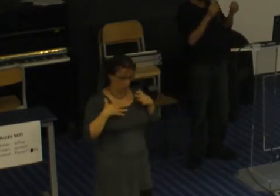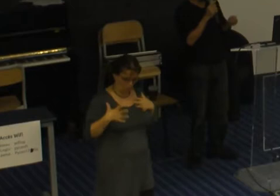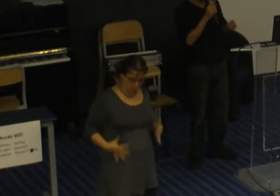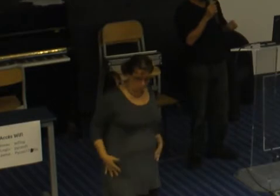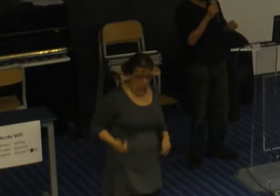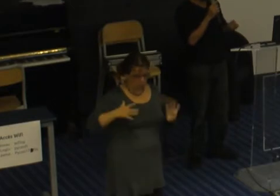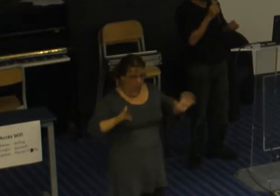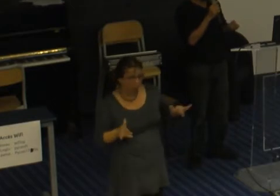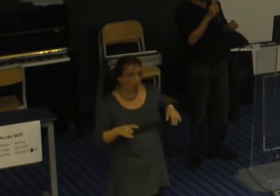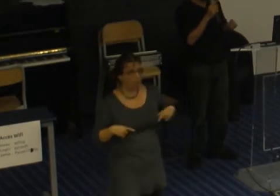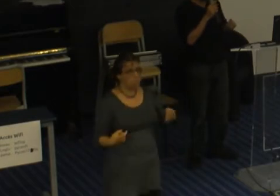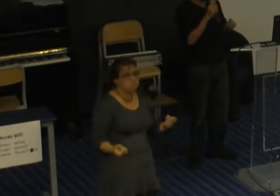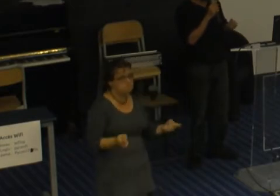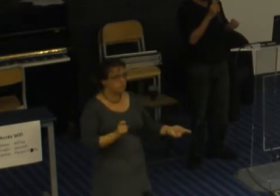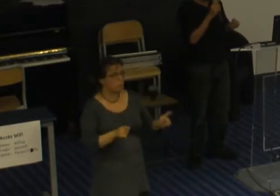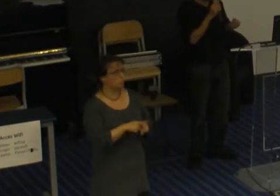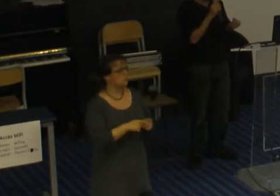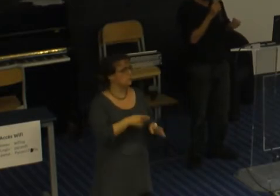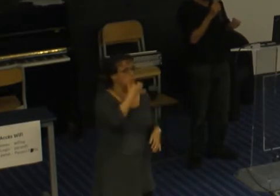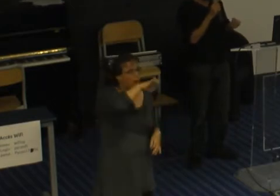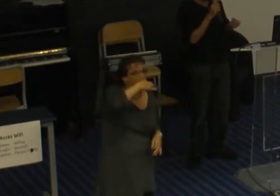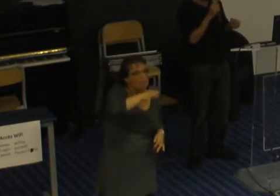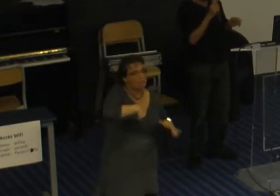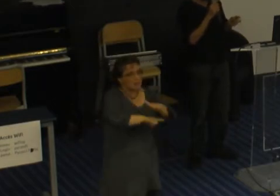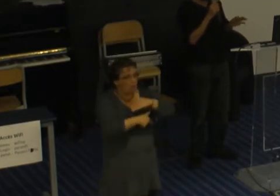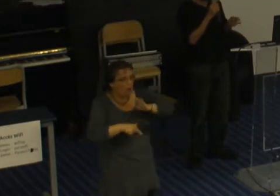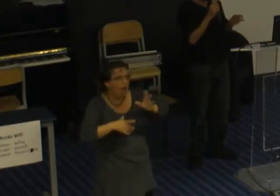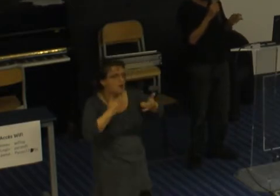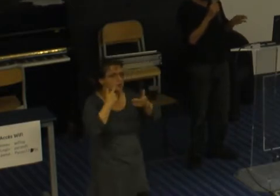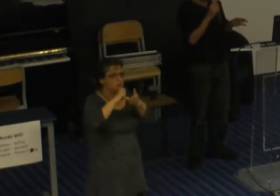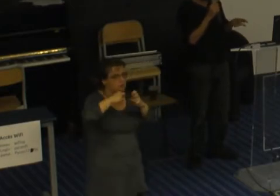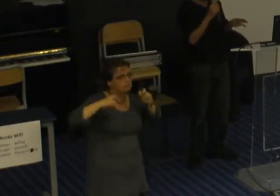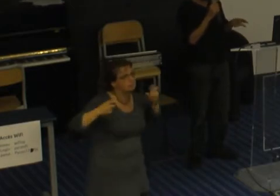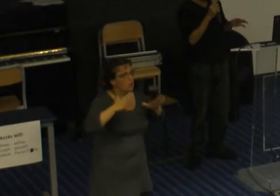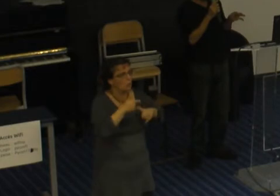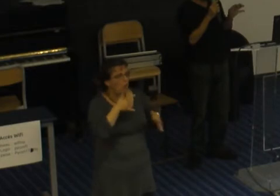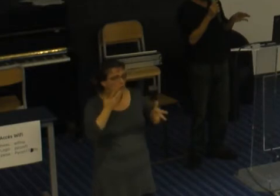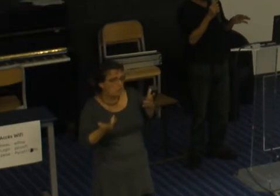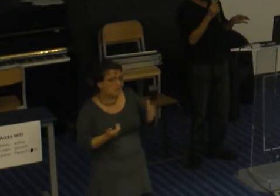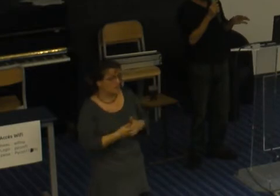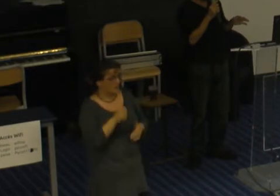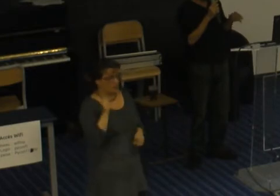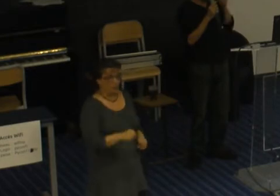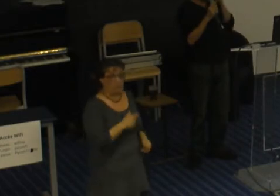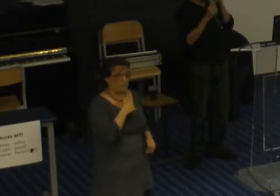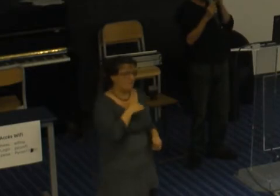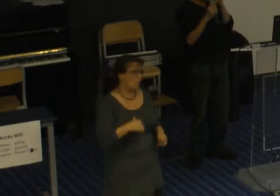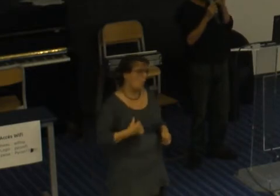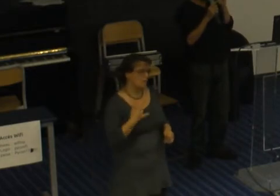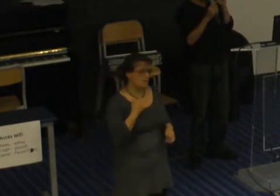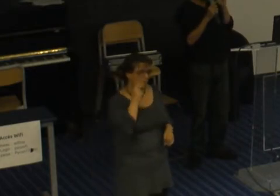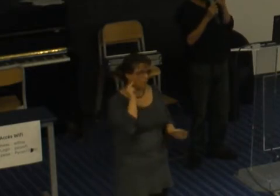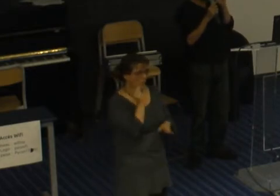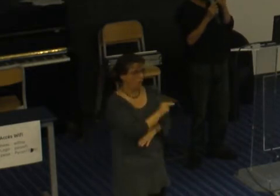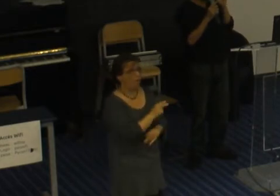parler de la même manière. Alors là, où vous voulez vous amuser, allez voir en Angleterre, c'est car l